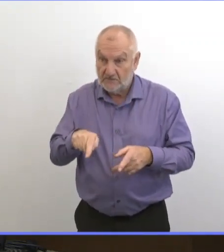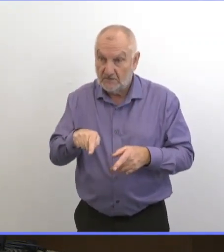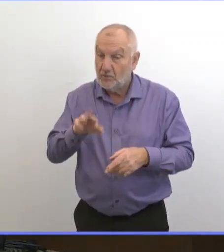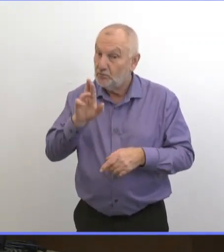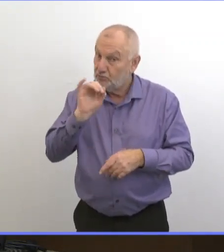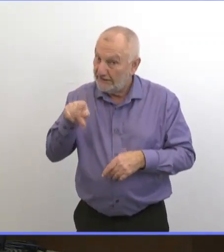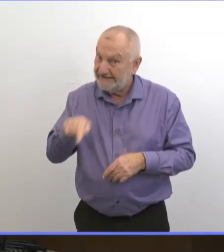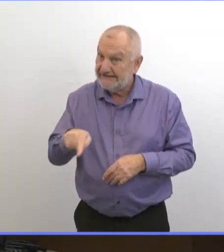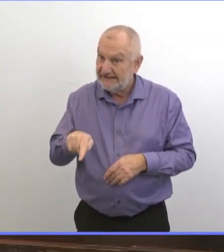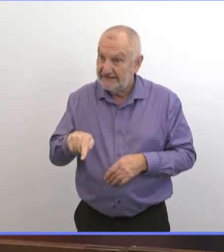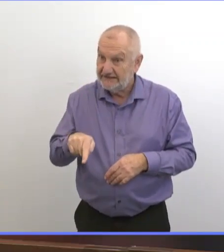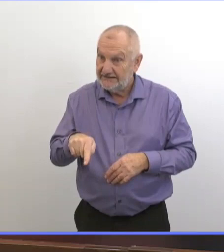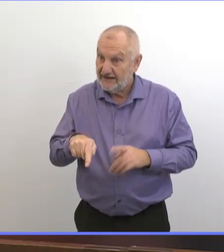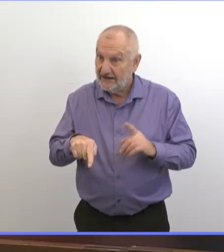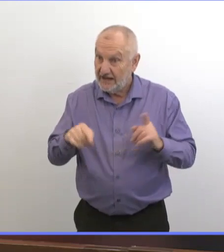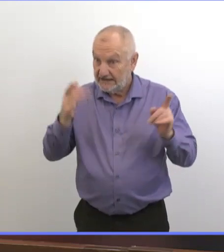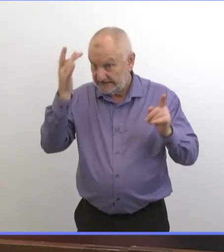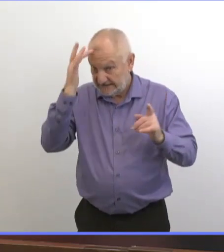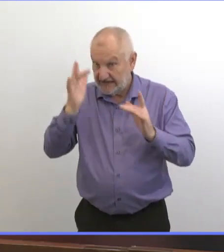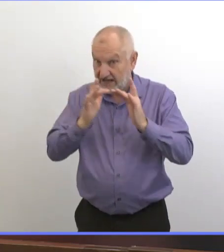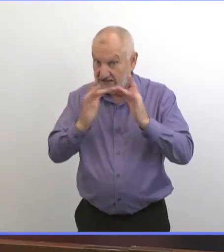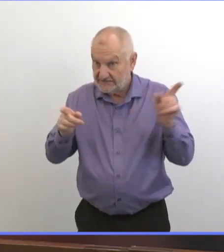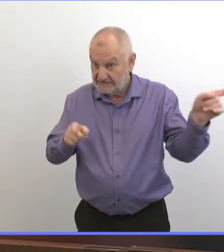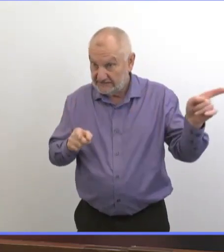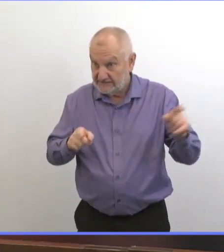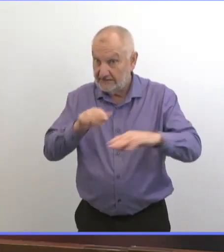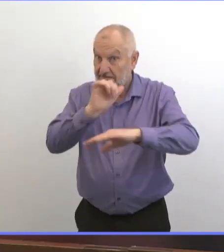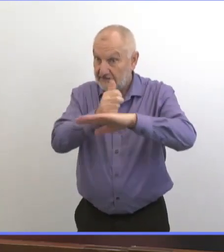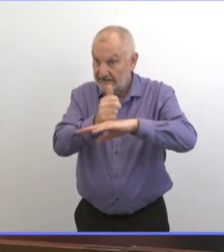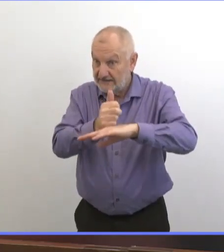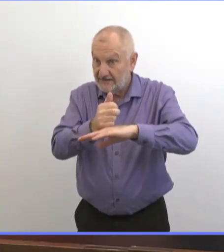dans un établissement où il n a pas de cas de COVID à l'heure actuelle?